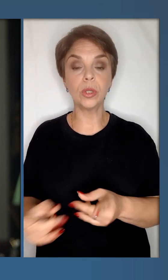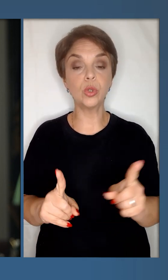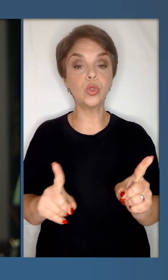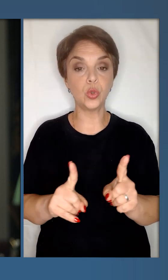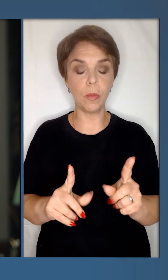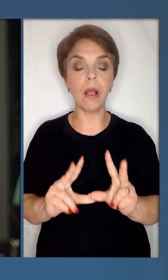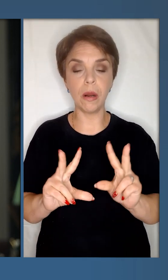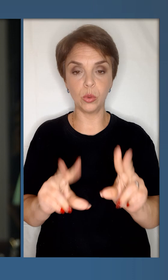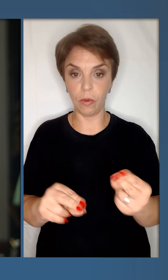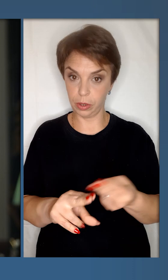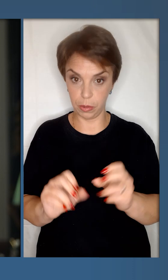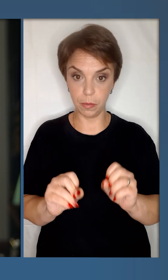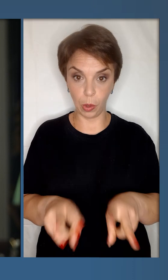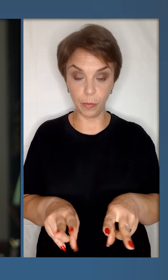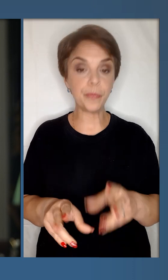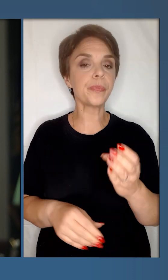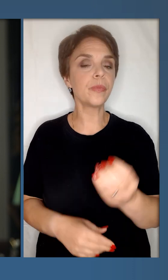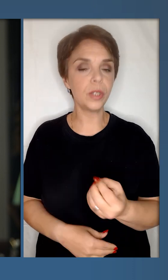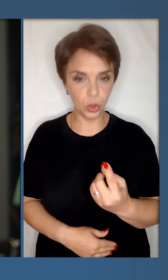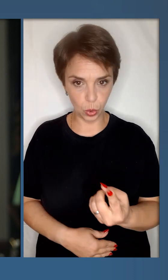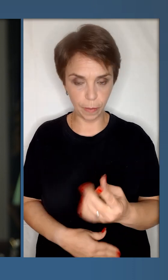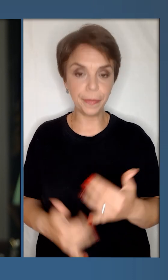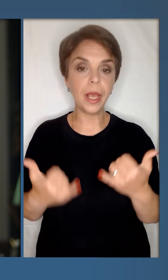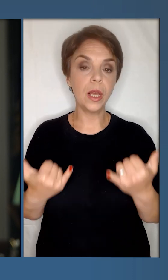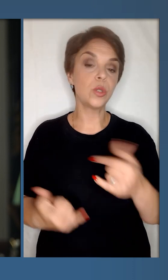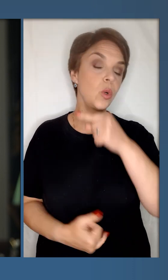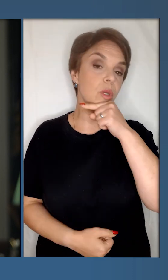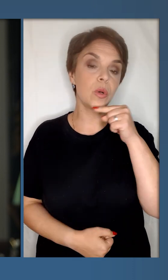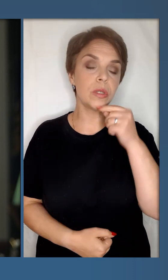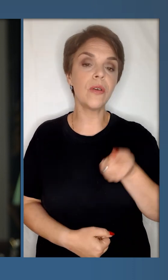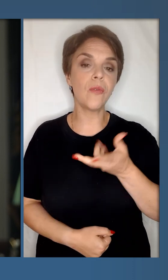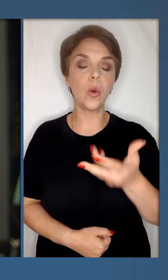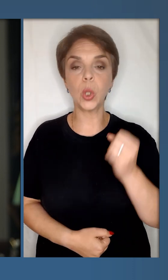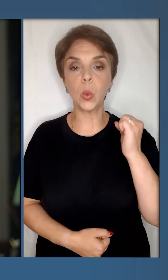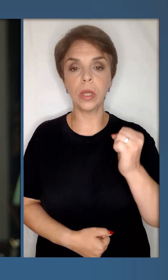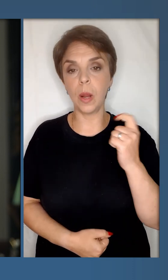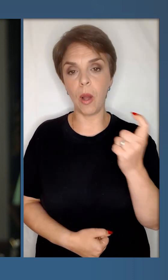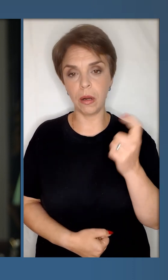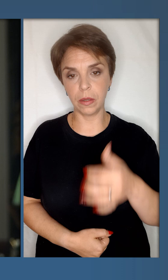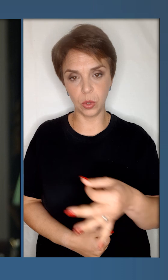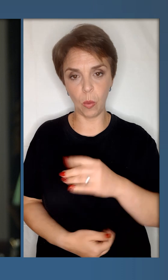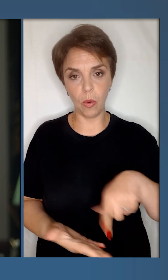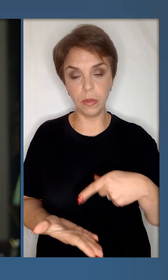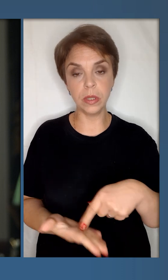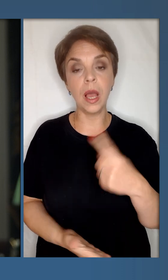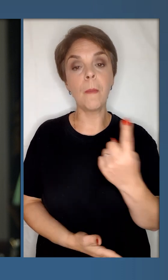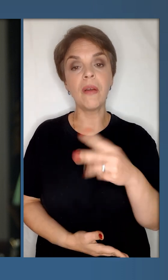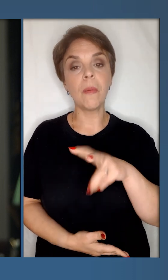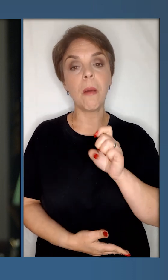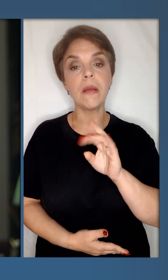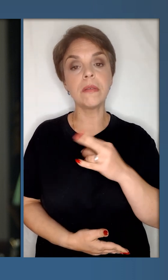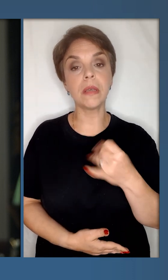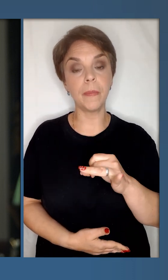необхідне, щоб грантувати безпеку. Ще одне. Сьогодні Росія вкотре ударила по Харківщині, по місту